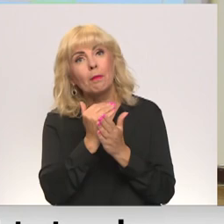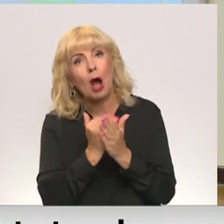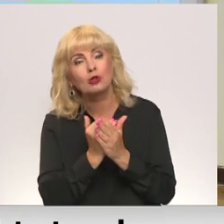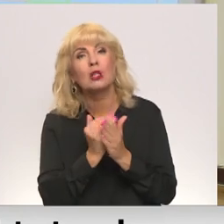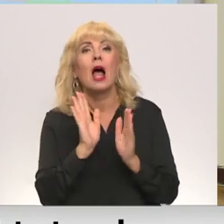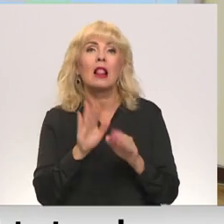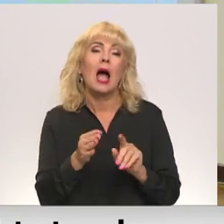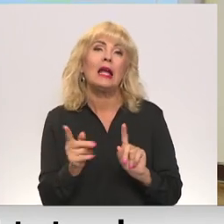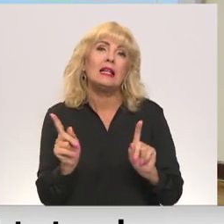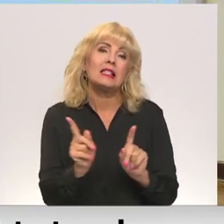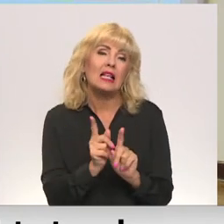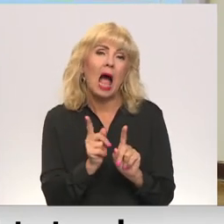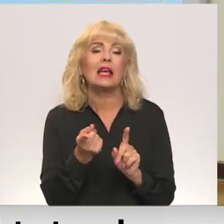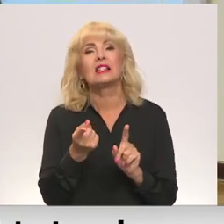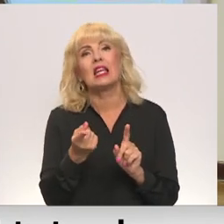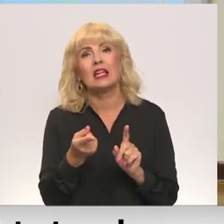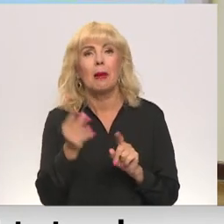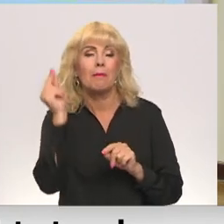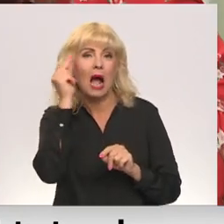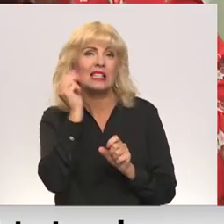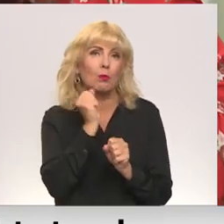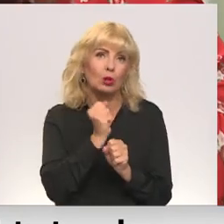izmaiņas mācieba darbā. Matar Līdzīt, Latvijas televīzija.